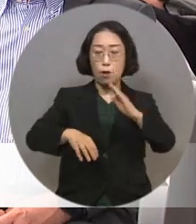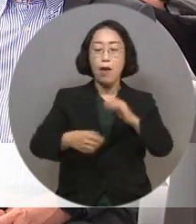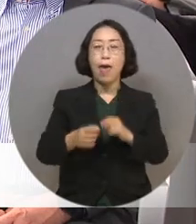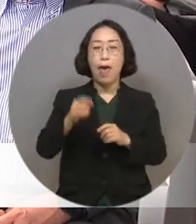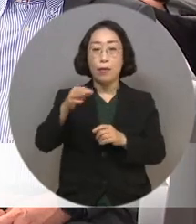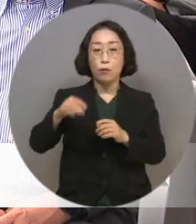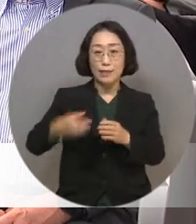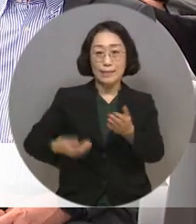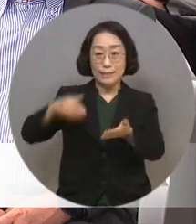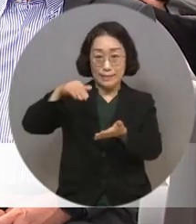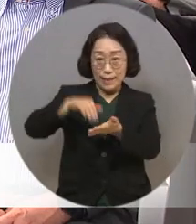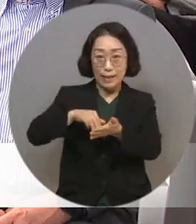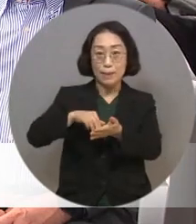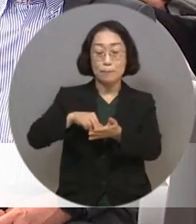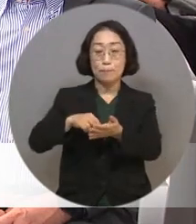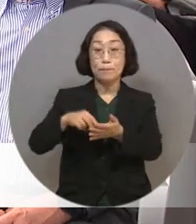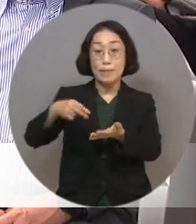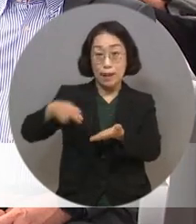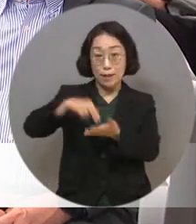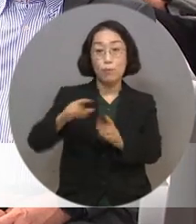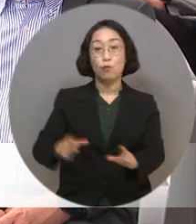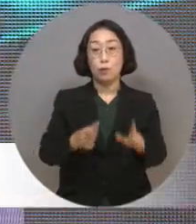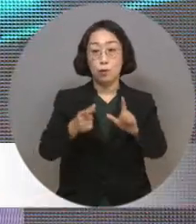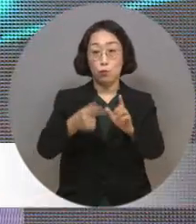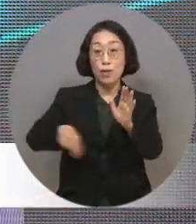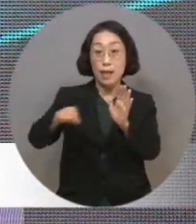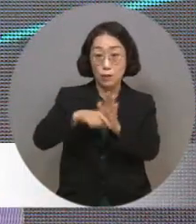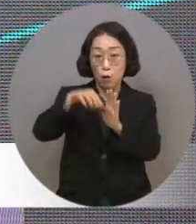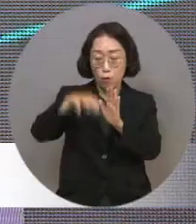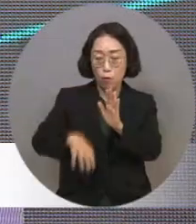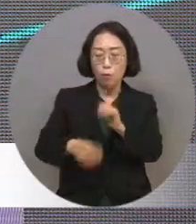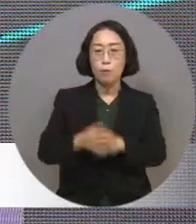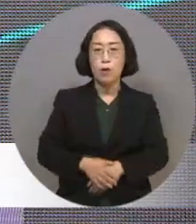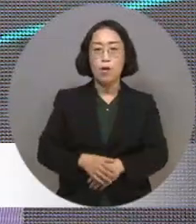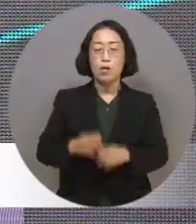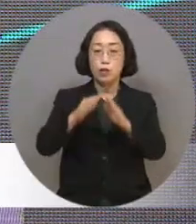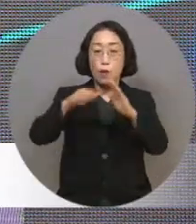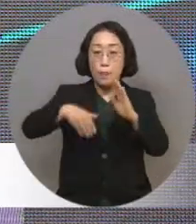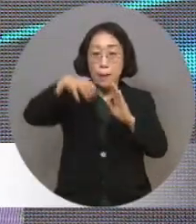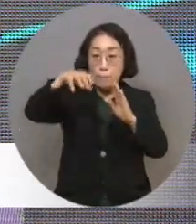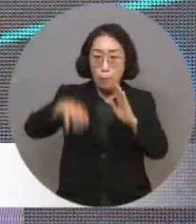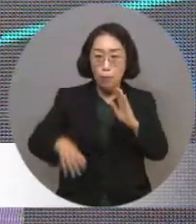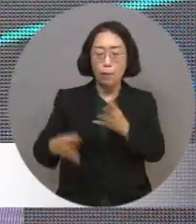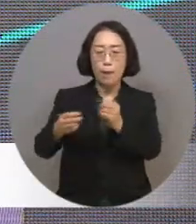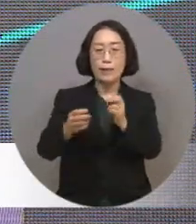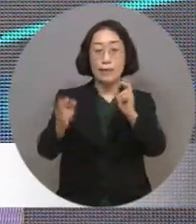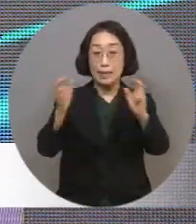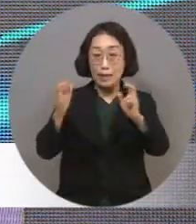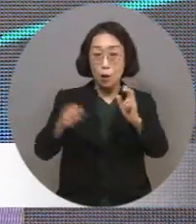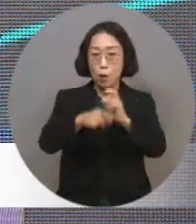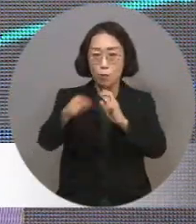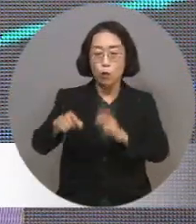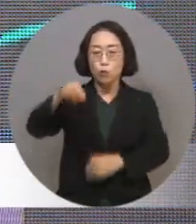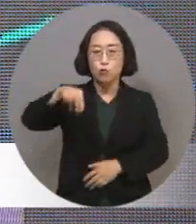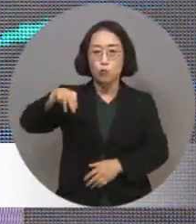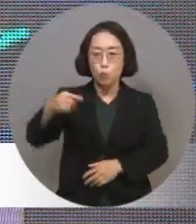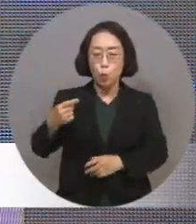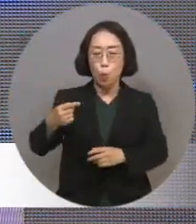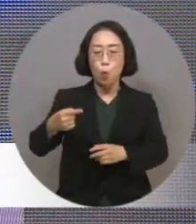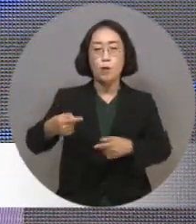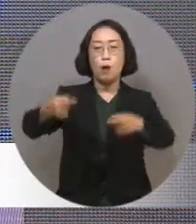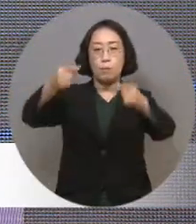통한 에너지 자치분권 실현을 선도하는 지역으로 에너지 수도 전남에서 많은 기업이 그린수소 사업에